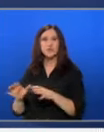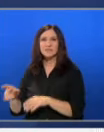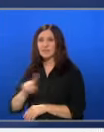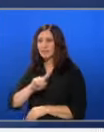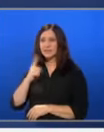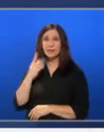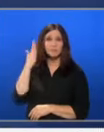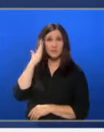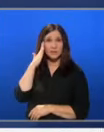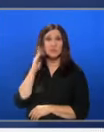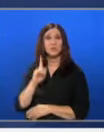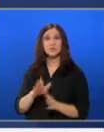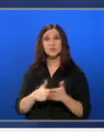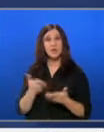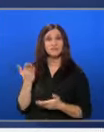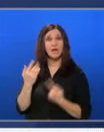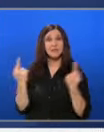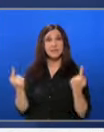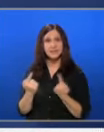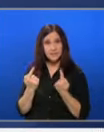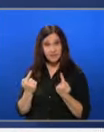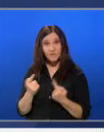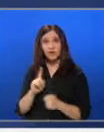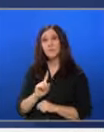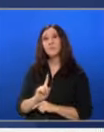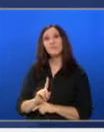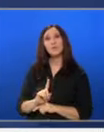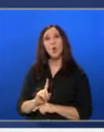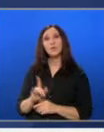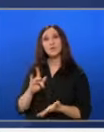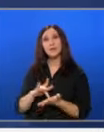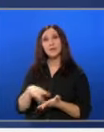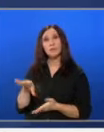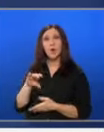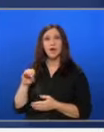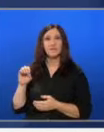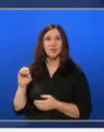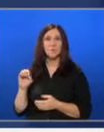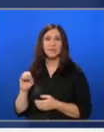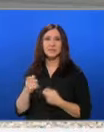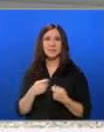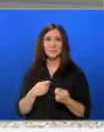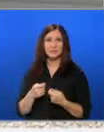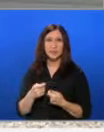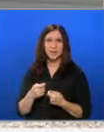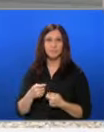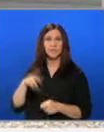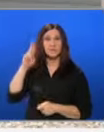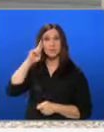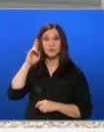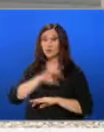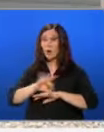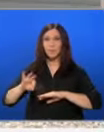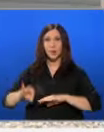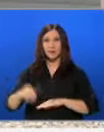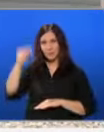не само в държавите, които са членки на тази инициатива, но и на централноевропейските пазари. Изпълнителна